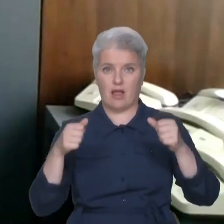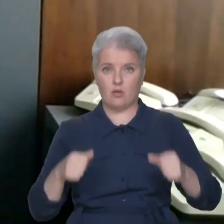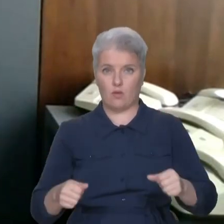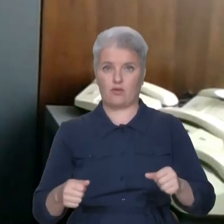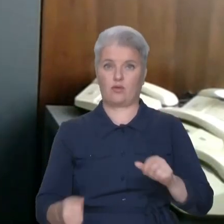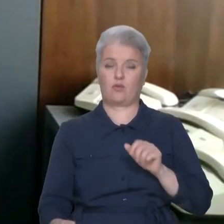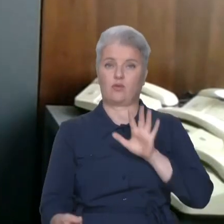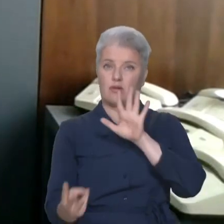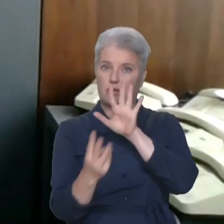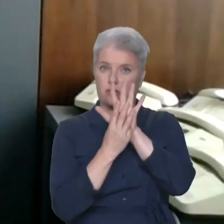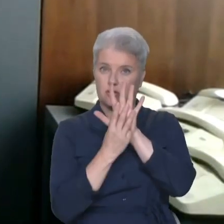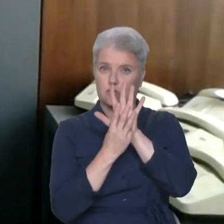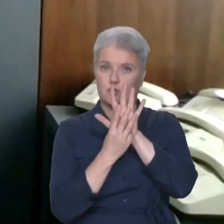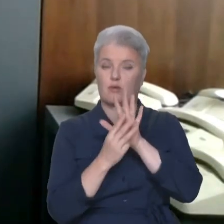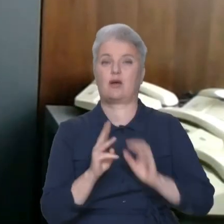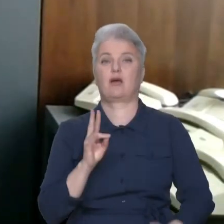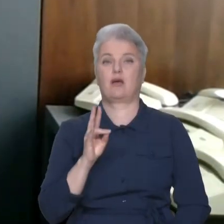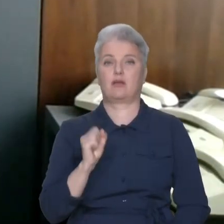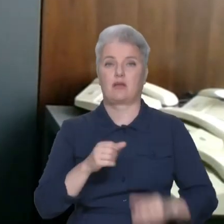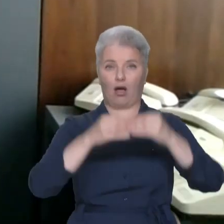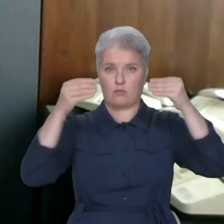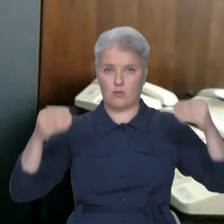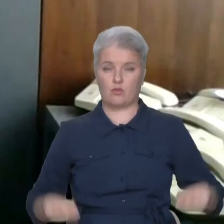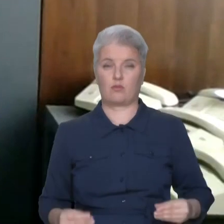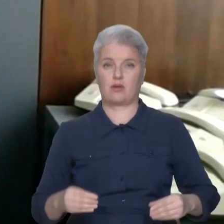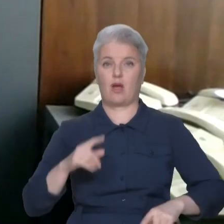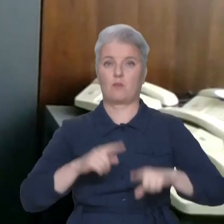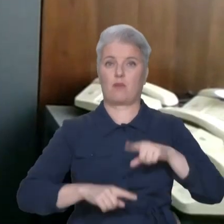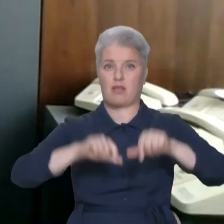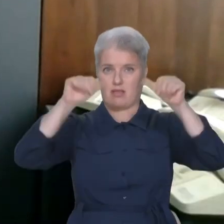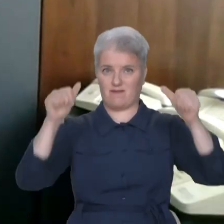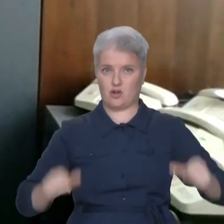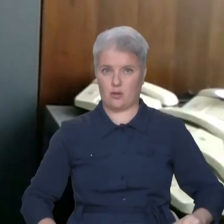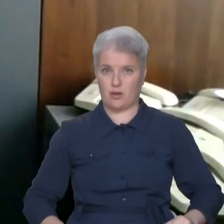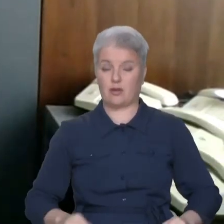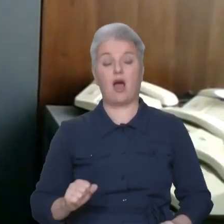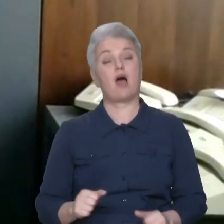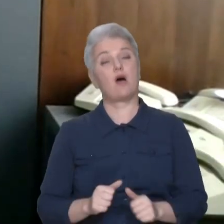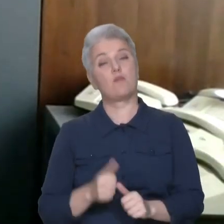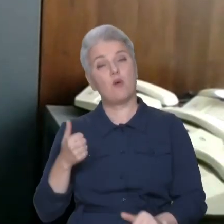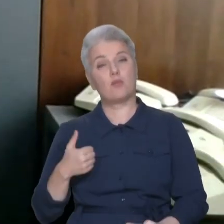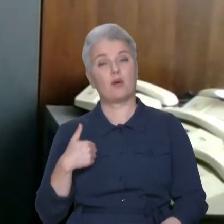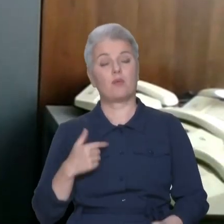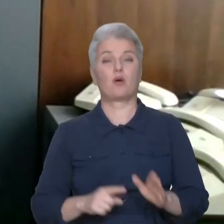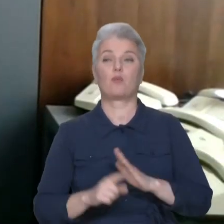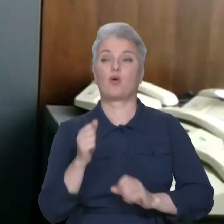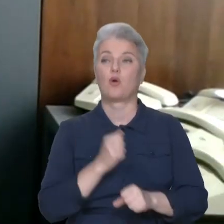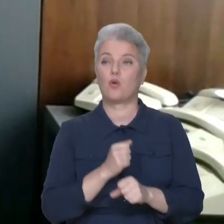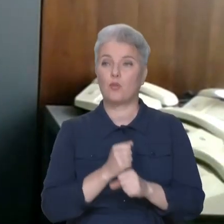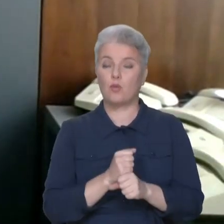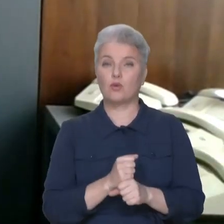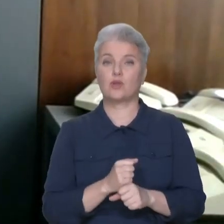на монументі батьківщини матері. Але пералельно ми розпочинаємо роботу і переосмислення стосовно